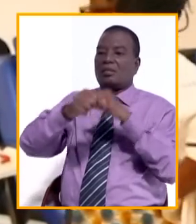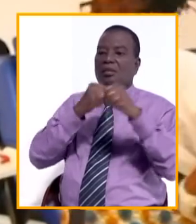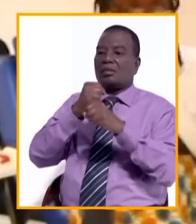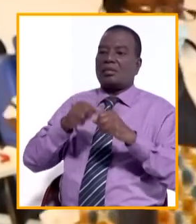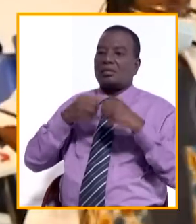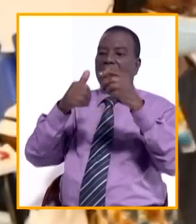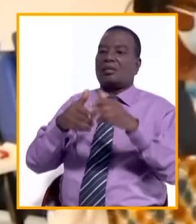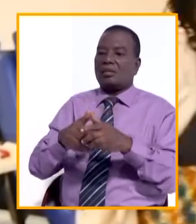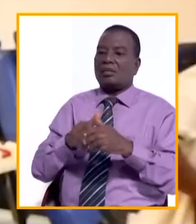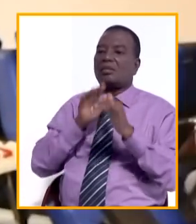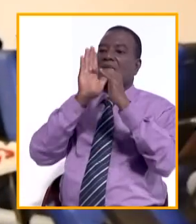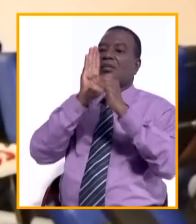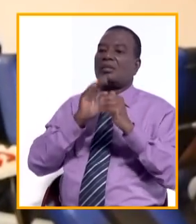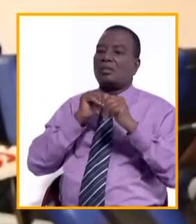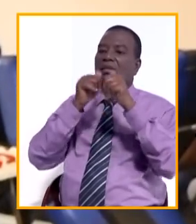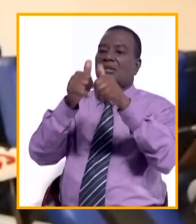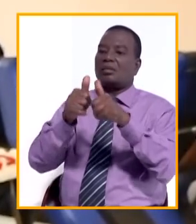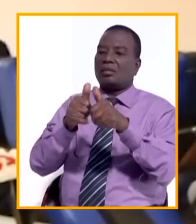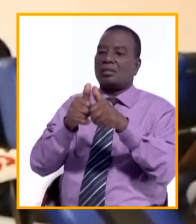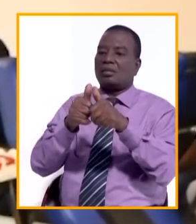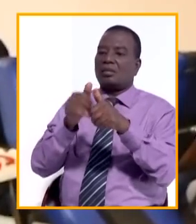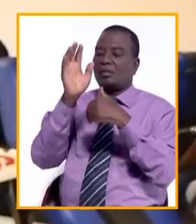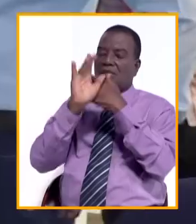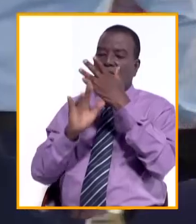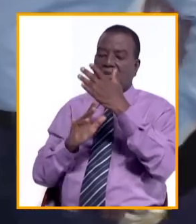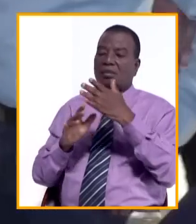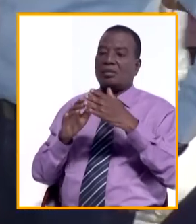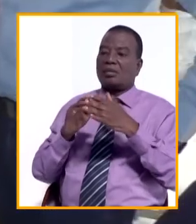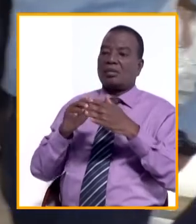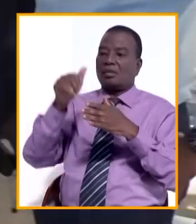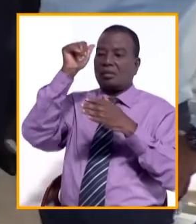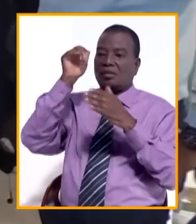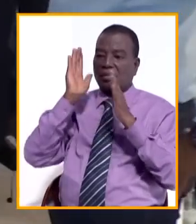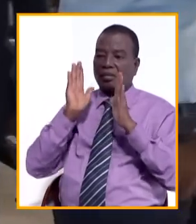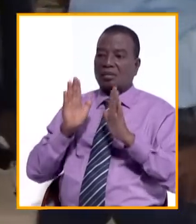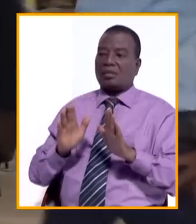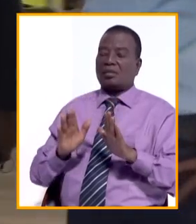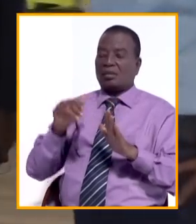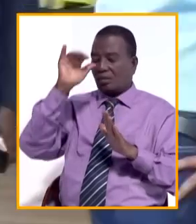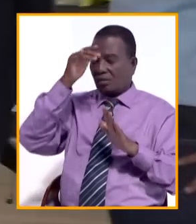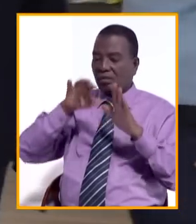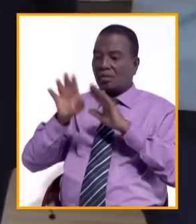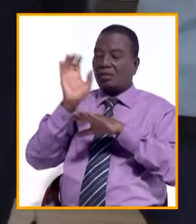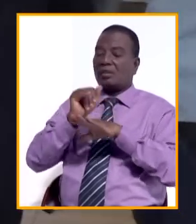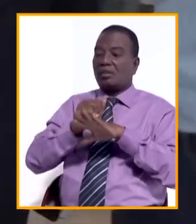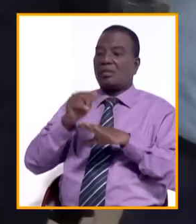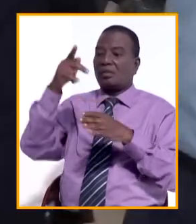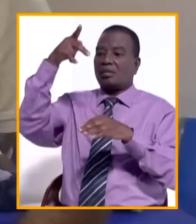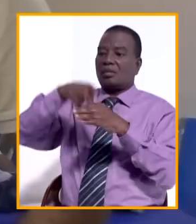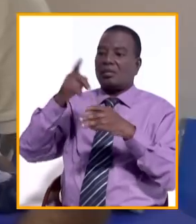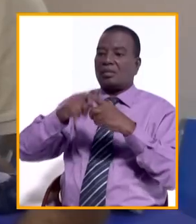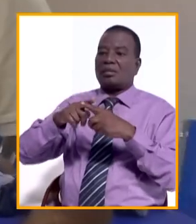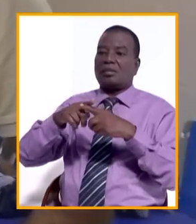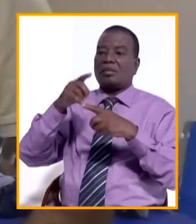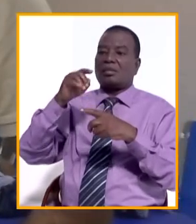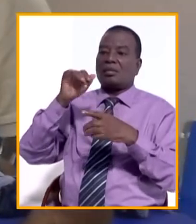faisant le don de sang sur les banques de sang en Côte d'Ivoire. L'ambassadeur de l'Inde en Côte d'Ivoire a pris part à l'opération.